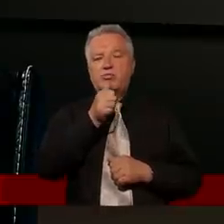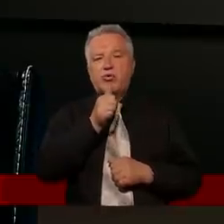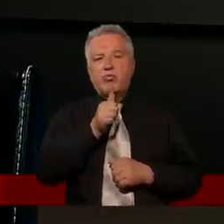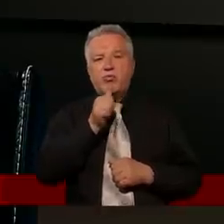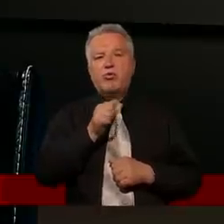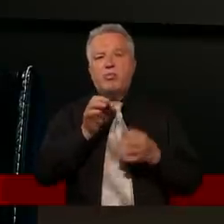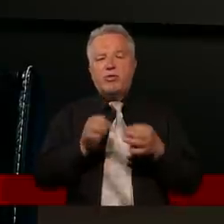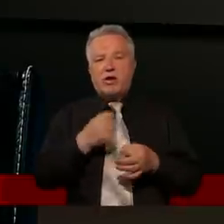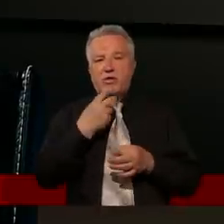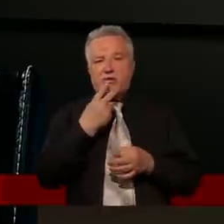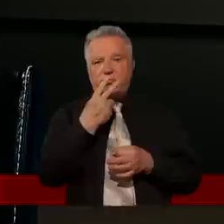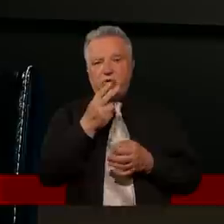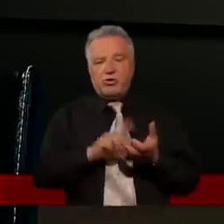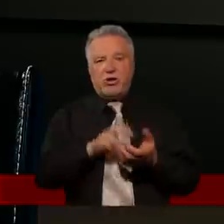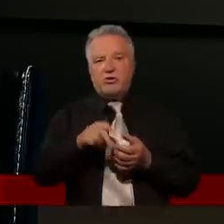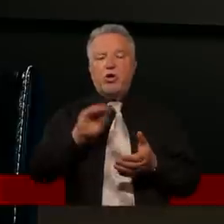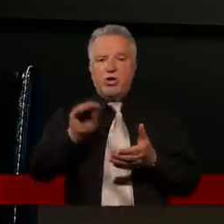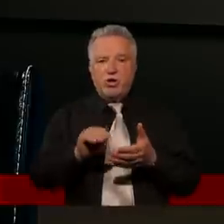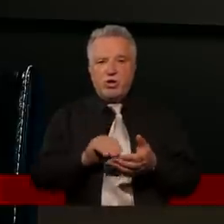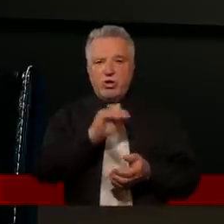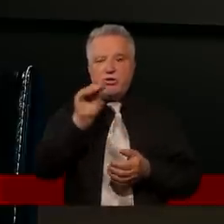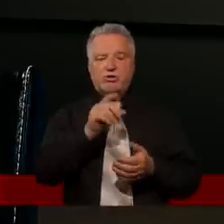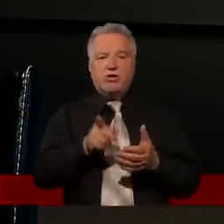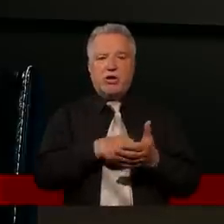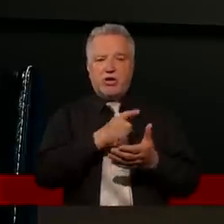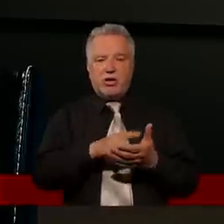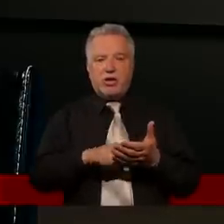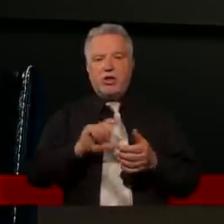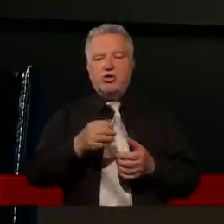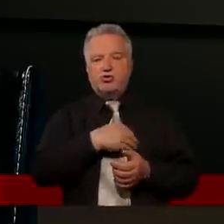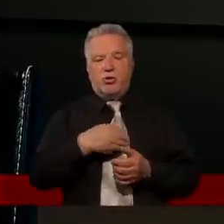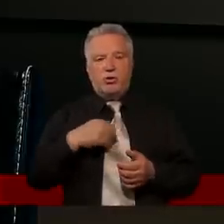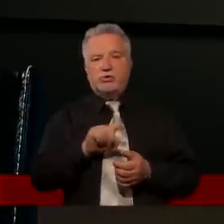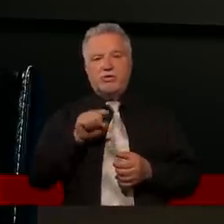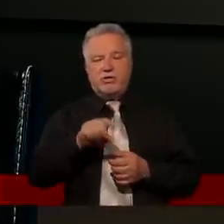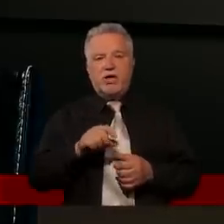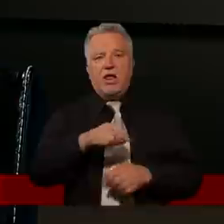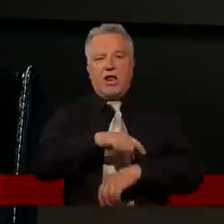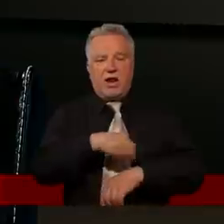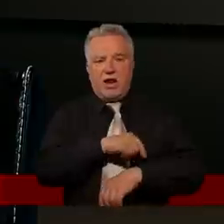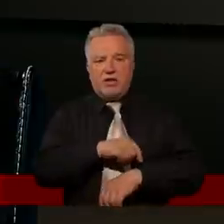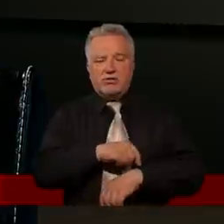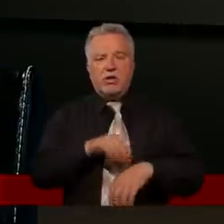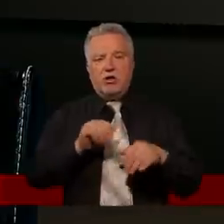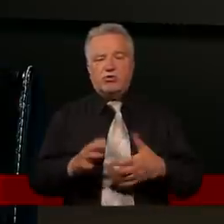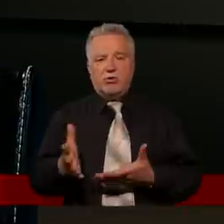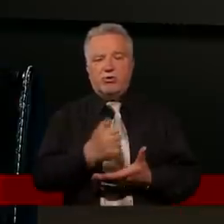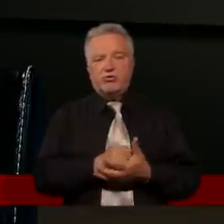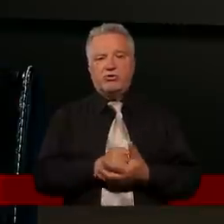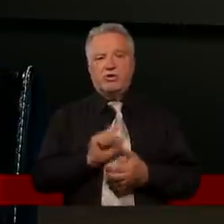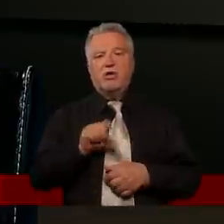spróbujmy teraz spojrzeć na to jeszcze raz, co my z tej lekcji, każdy z nas może wziąć, z tej